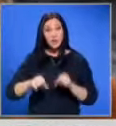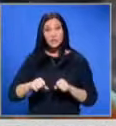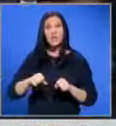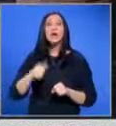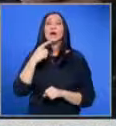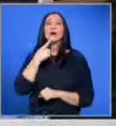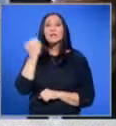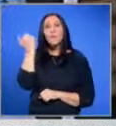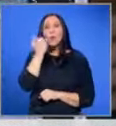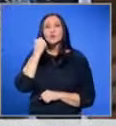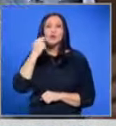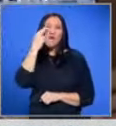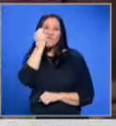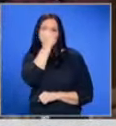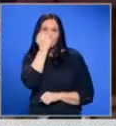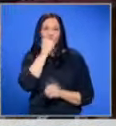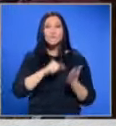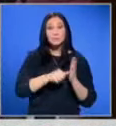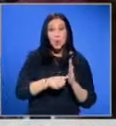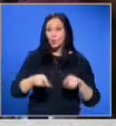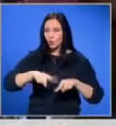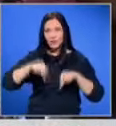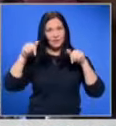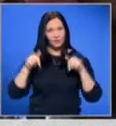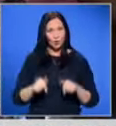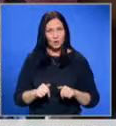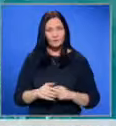и за ползването на фалшив паспорт да бъде съден тук.